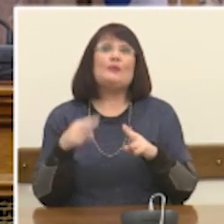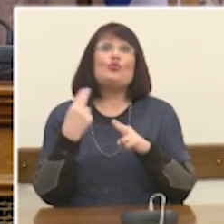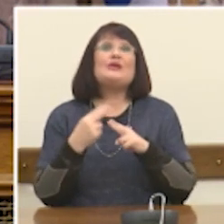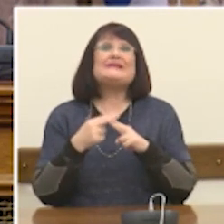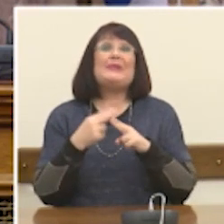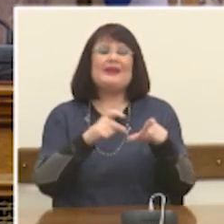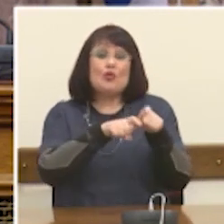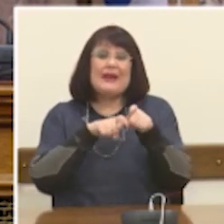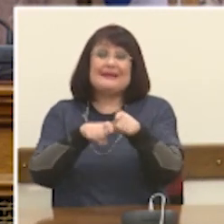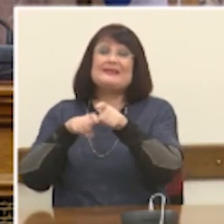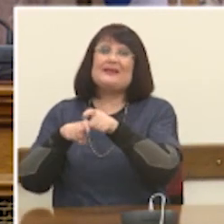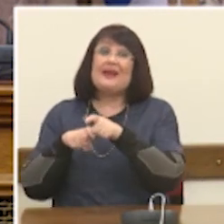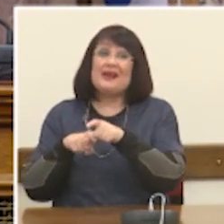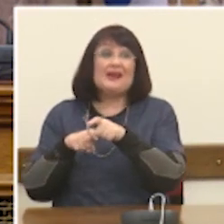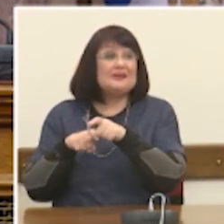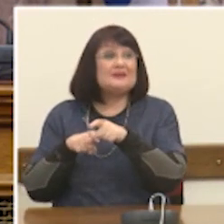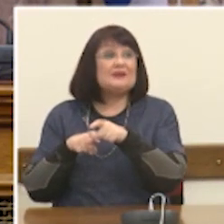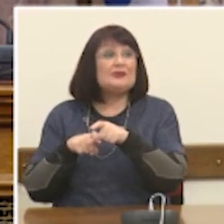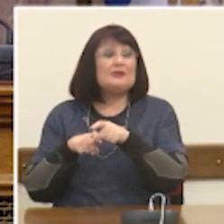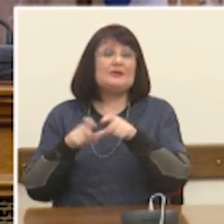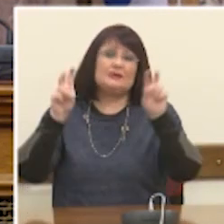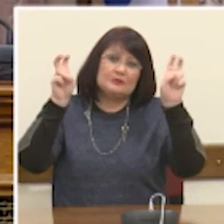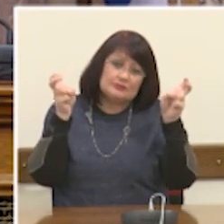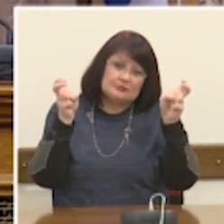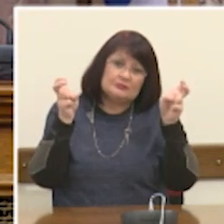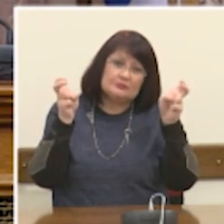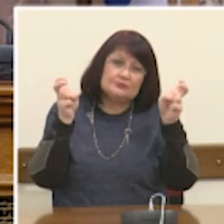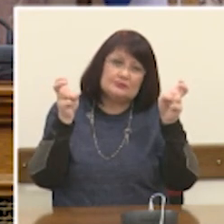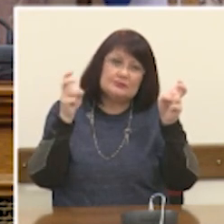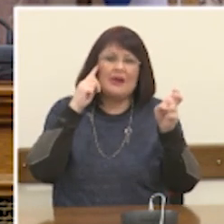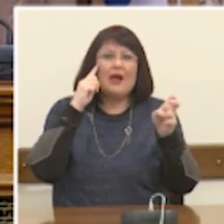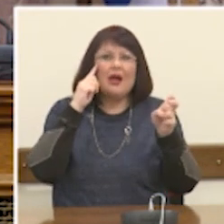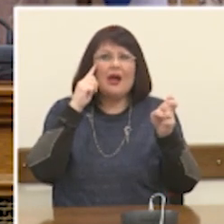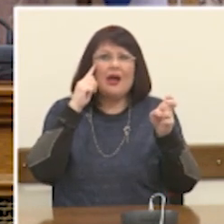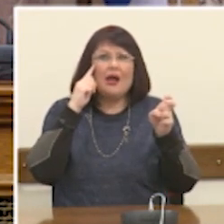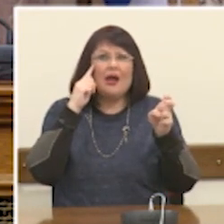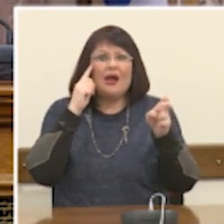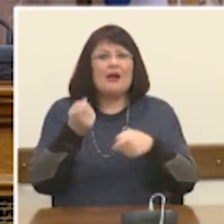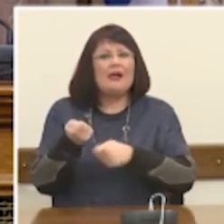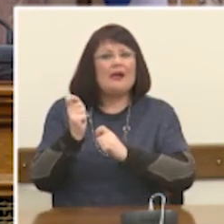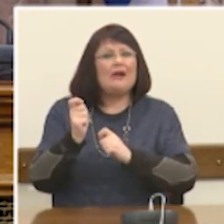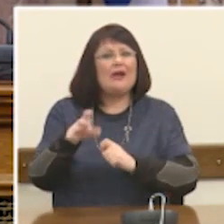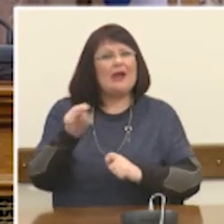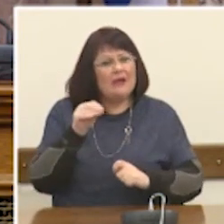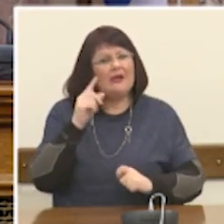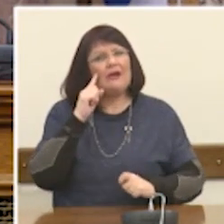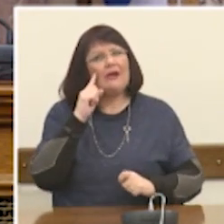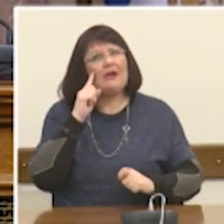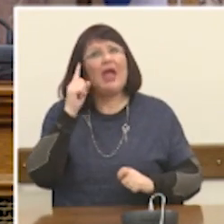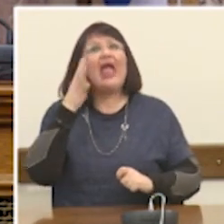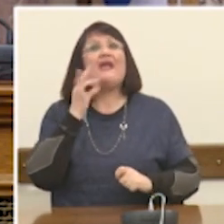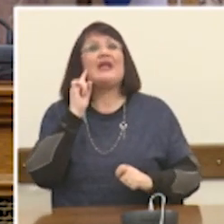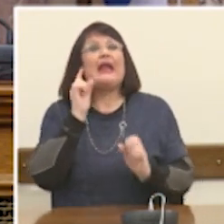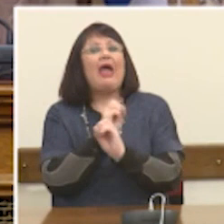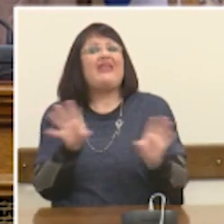οι οποίες εντός εισαγωγικών τα εκμεταλλεύονται για να μπορούν να μας σερβίρουν τις διαφημίσεις